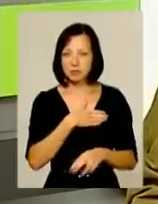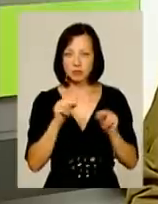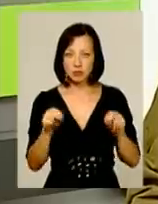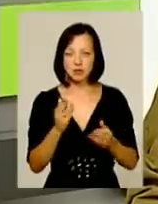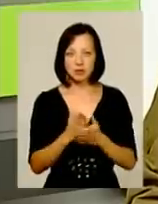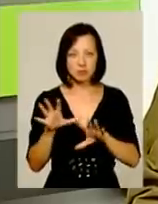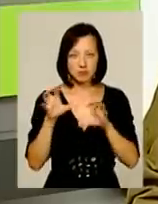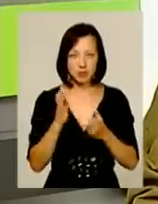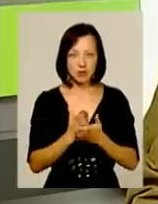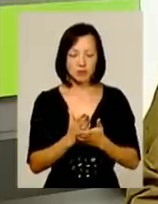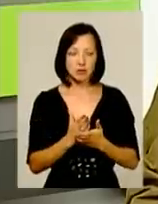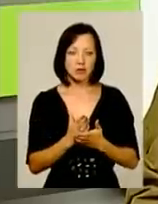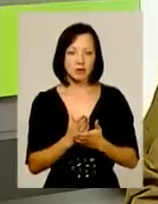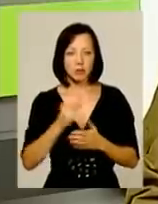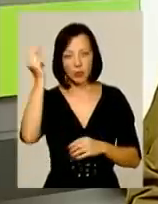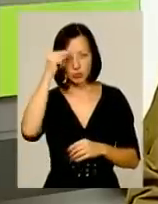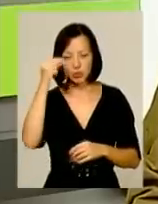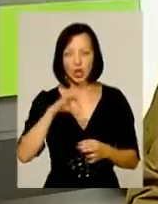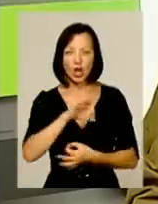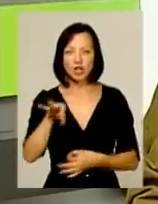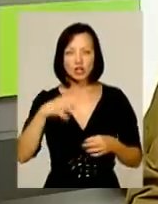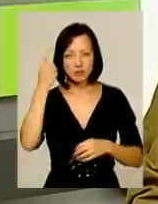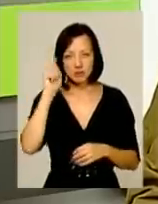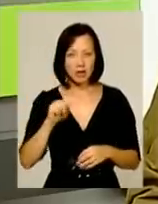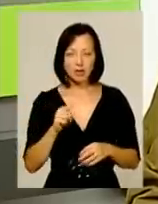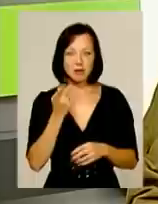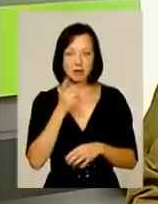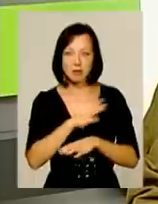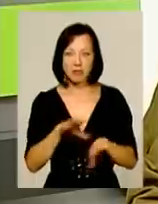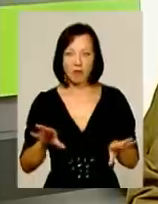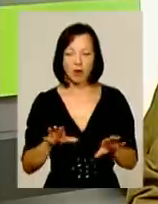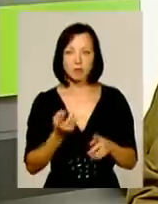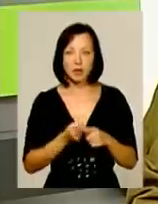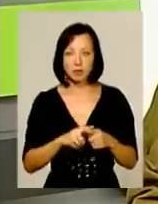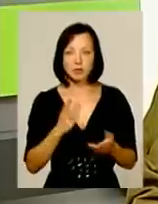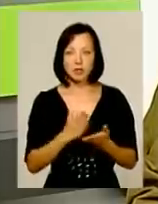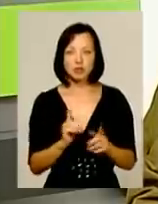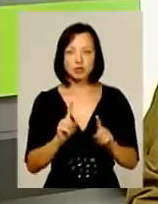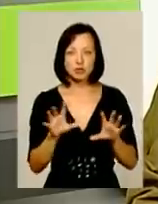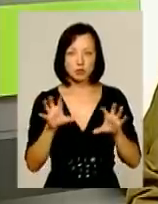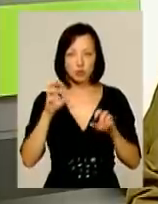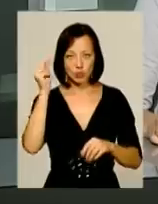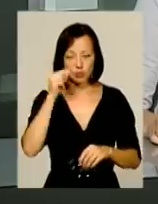є чому поучитися теж. Лишніх знань, як правило, не буває, тому є чому навчатися.